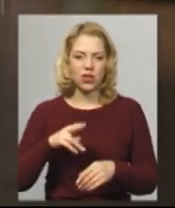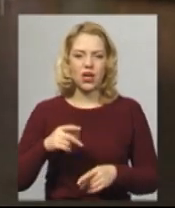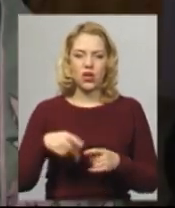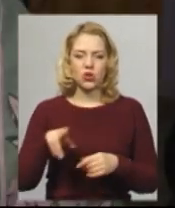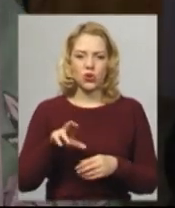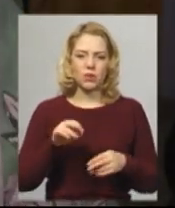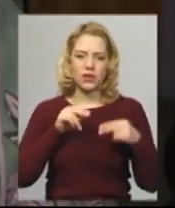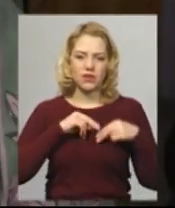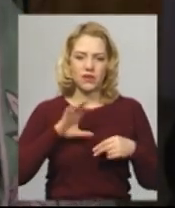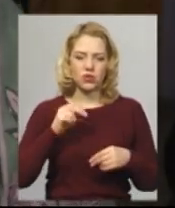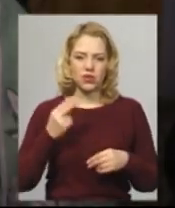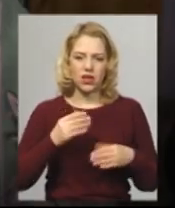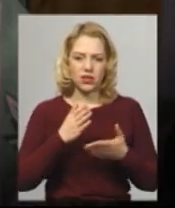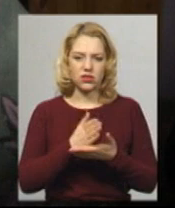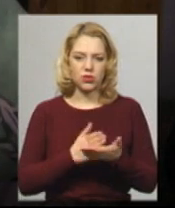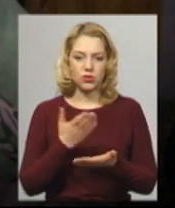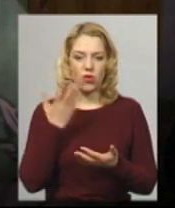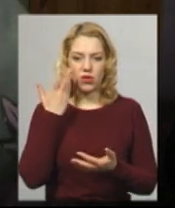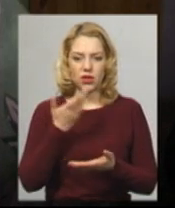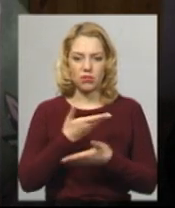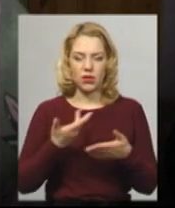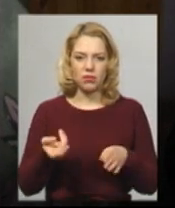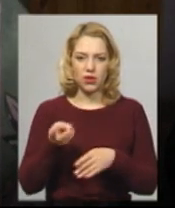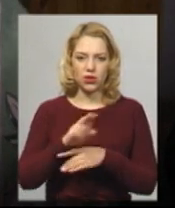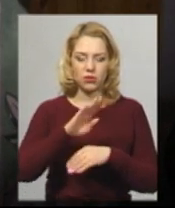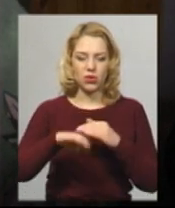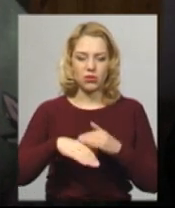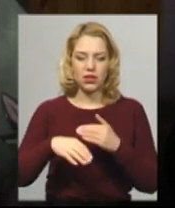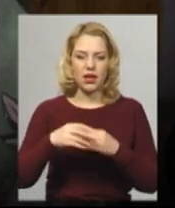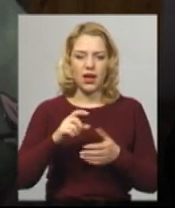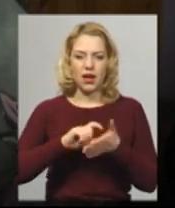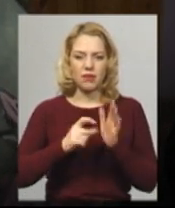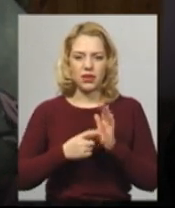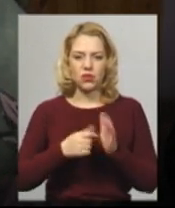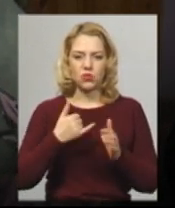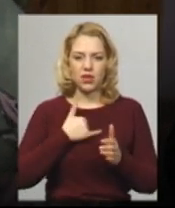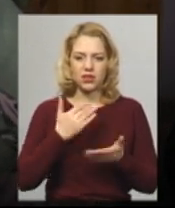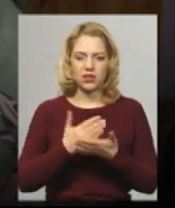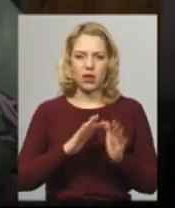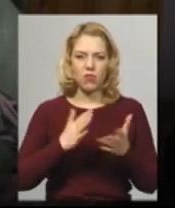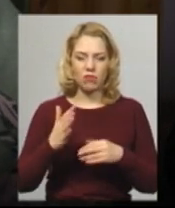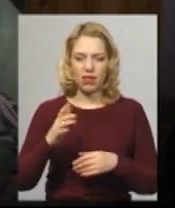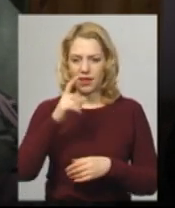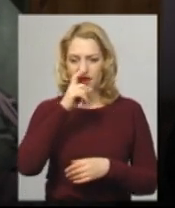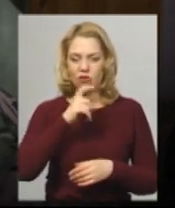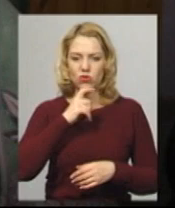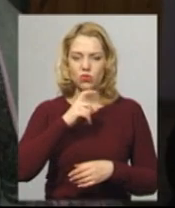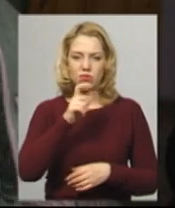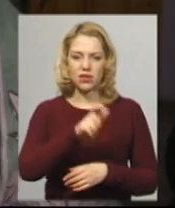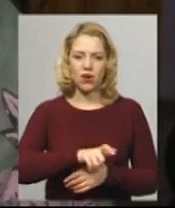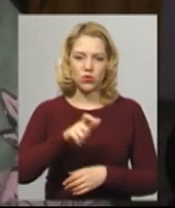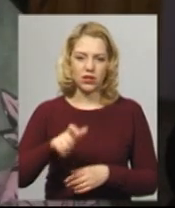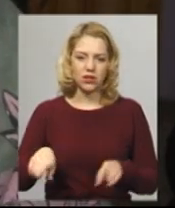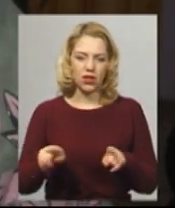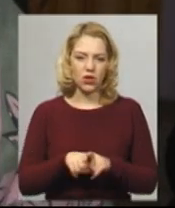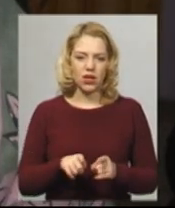соціальних служб. «Коли ми приходимо під кабінет до лікаря, в нас є моменти нерозуміння людей, от